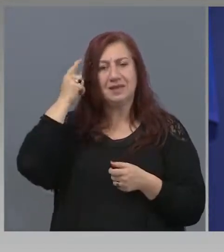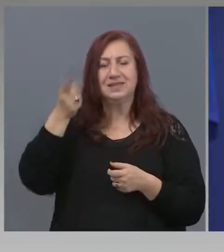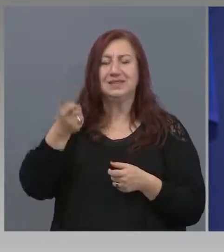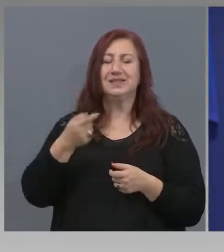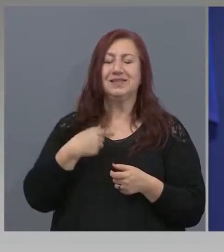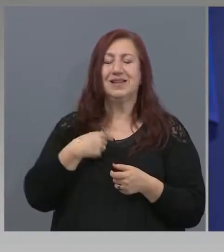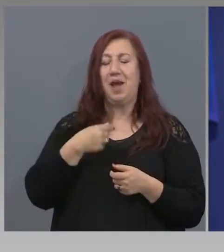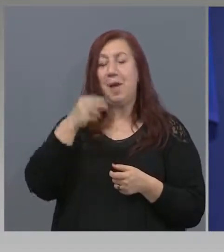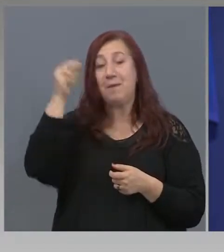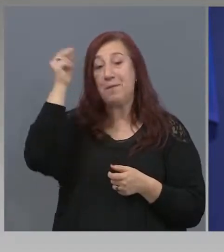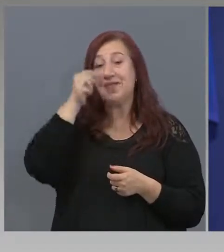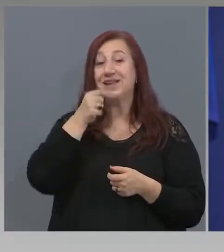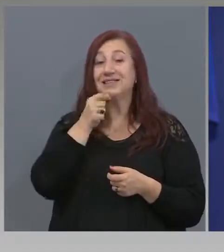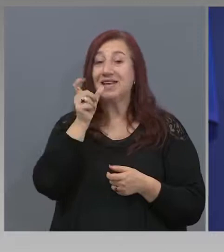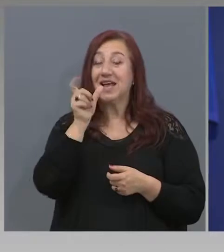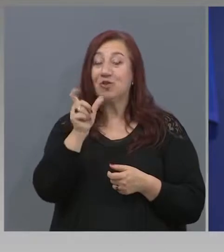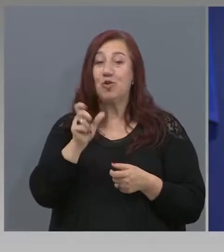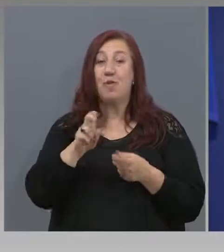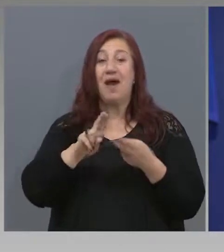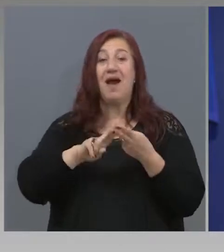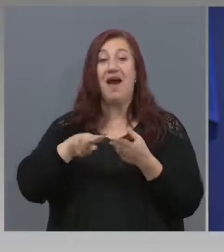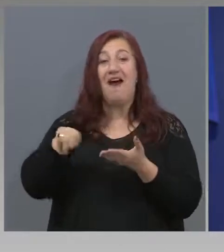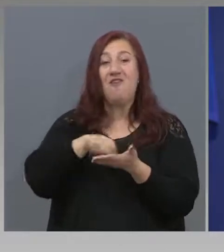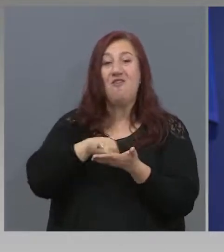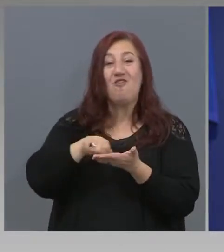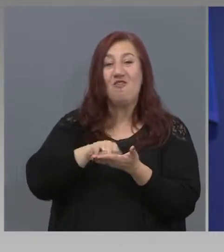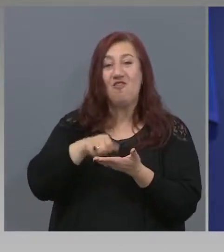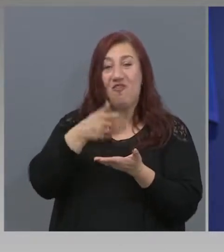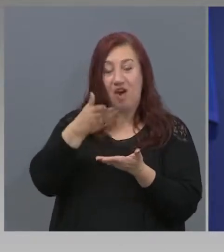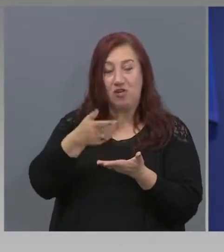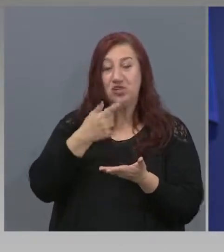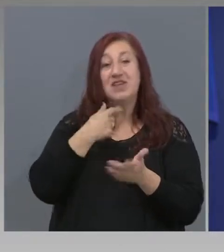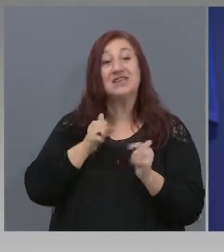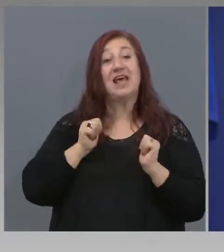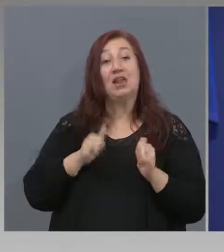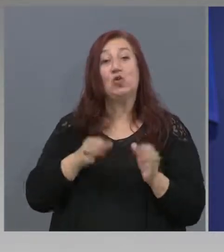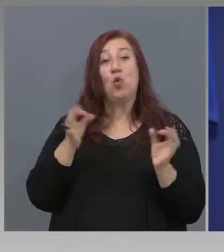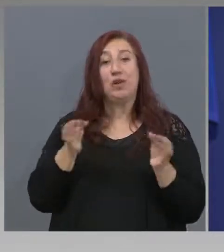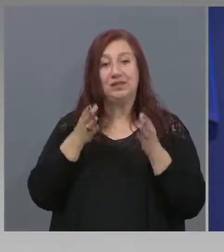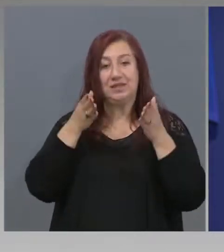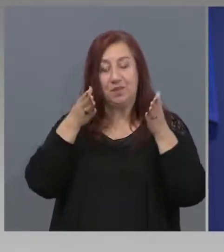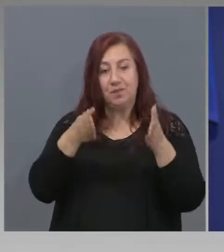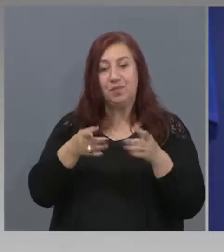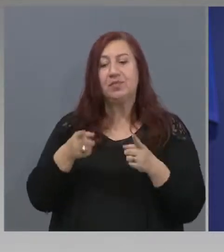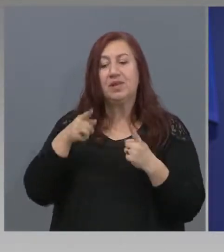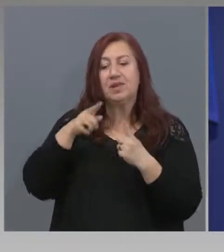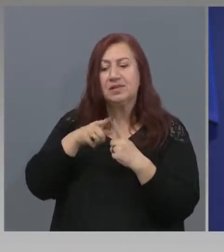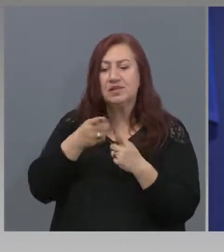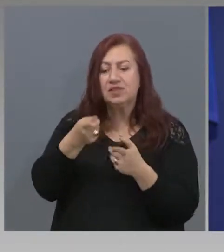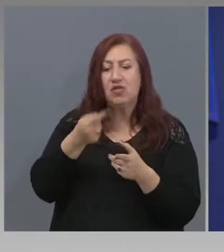ваучери, за туризма, с конкретно предназначение към туристическите услуги.